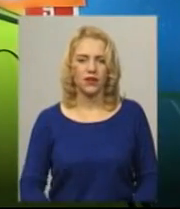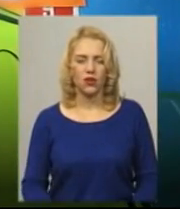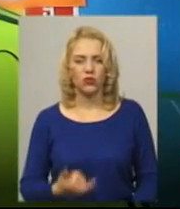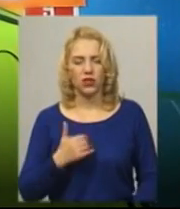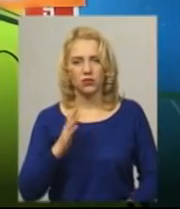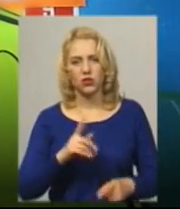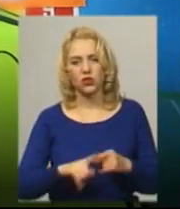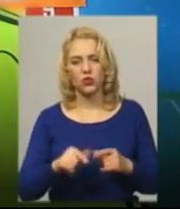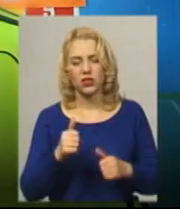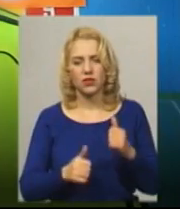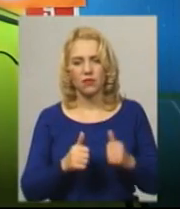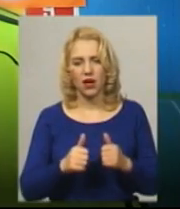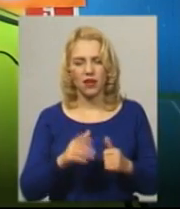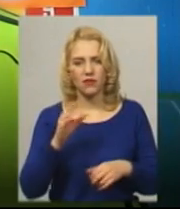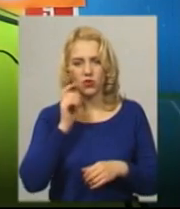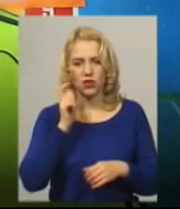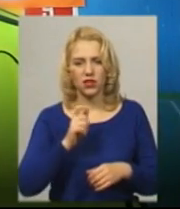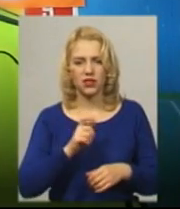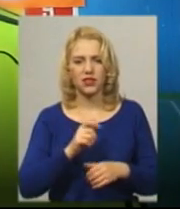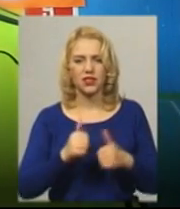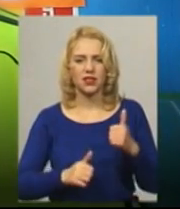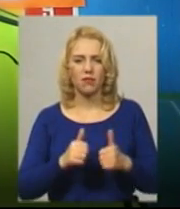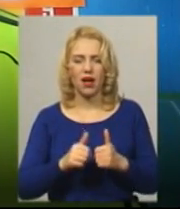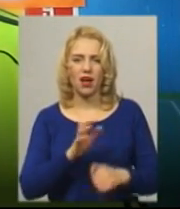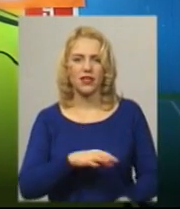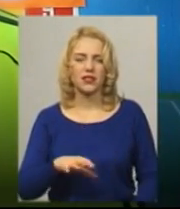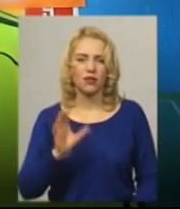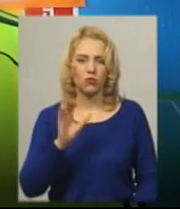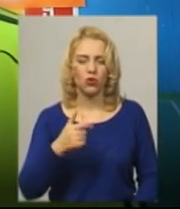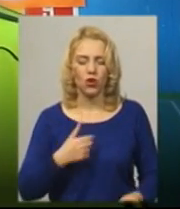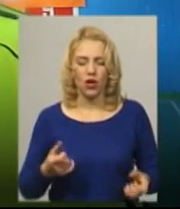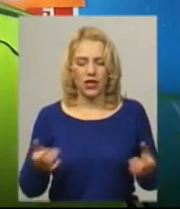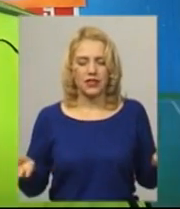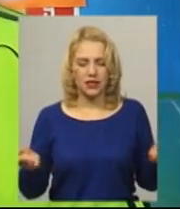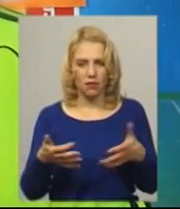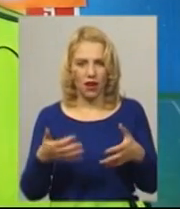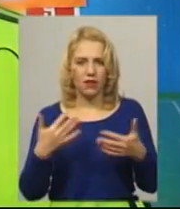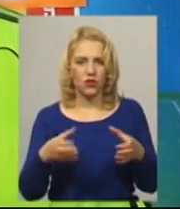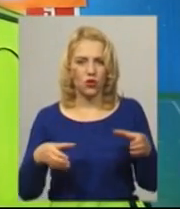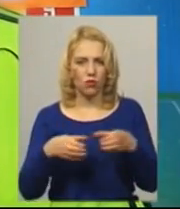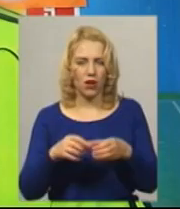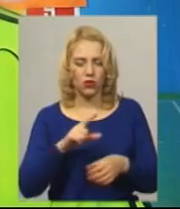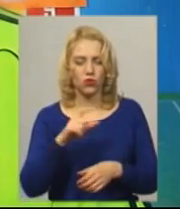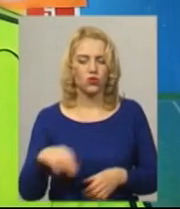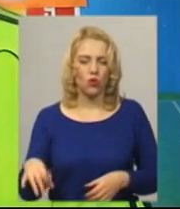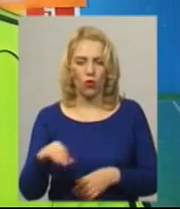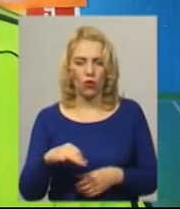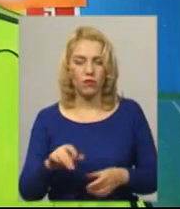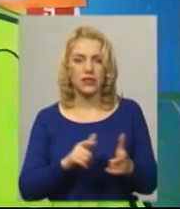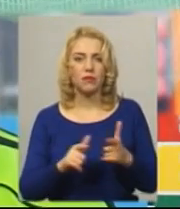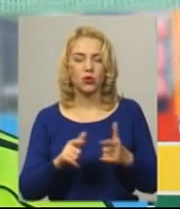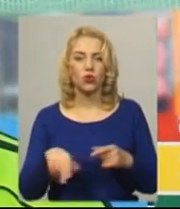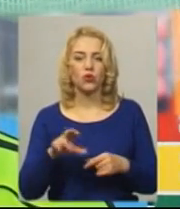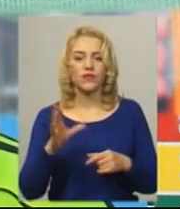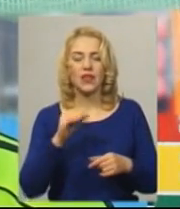змагання, всеукраїнські змагання з гандболу. Ми зібрали вже команду з області і підготовлюємося до всеукраїнських